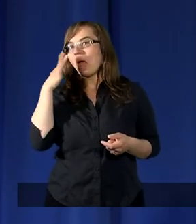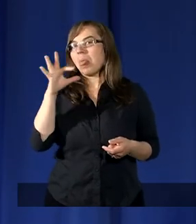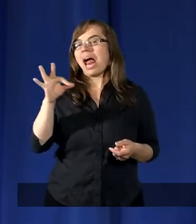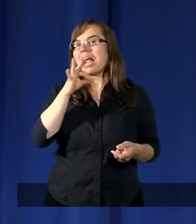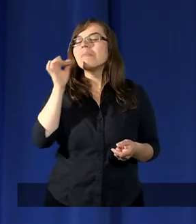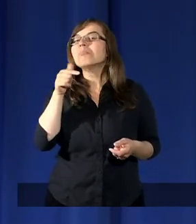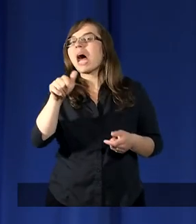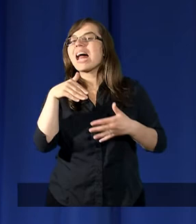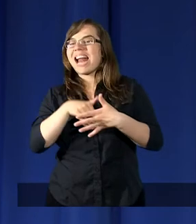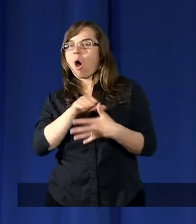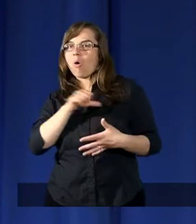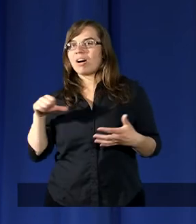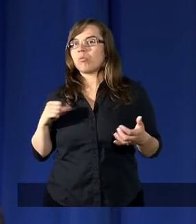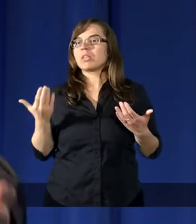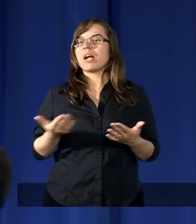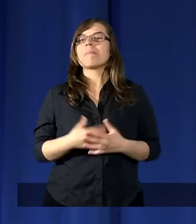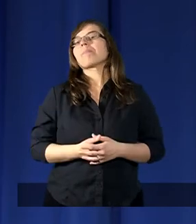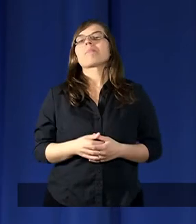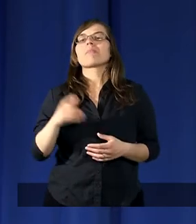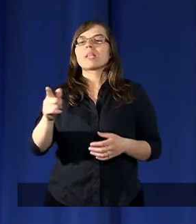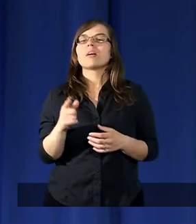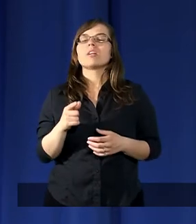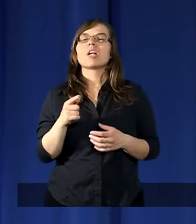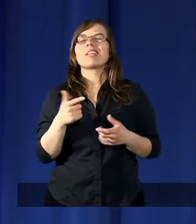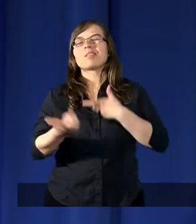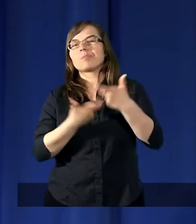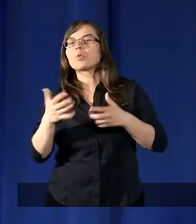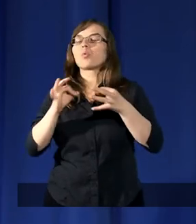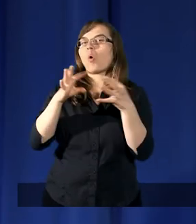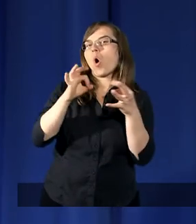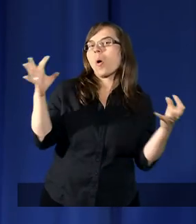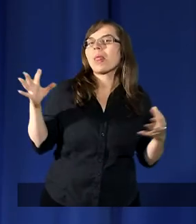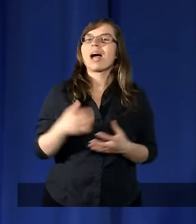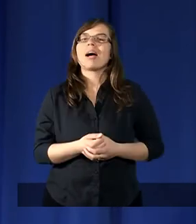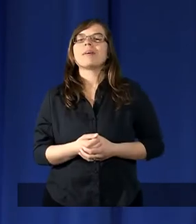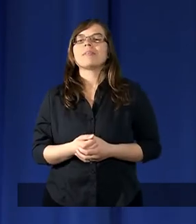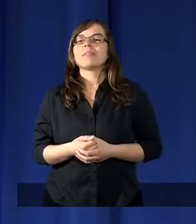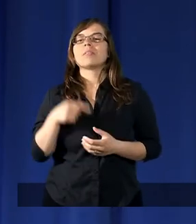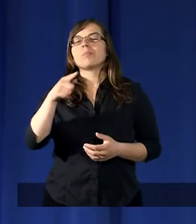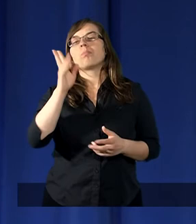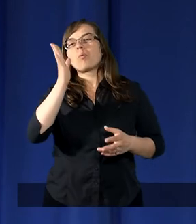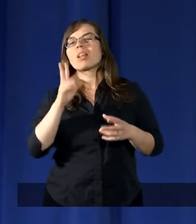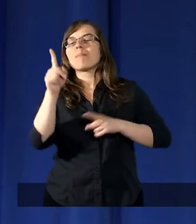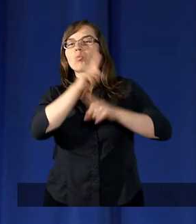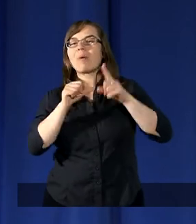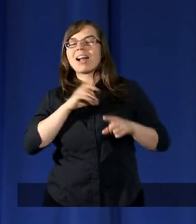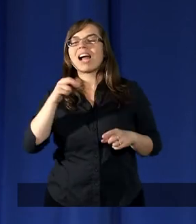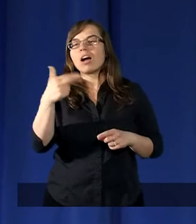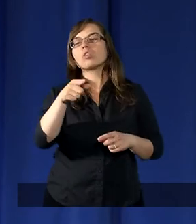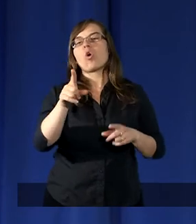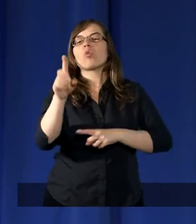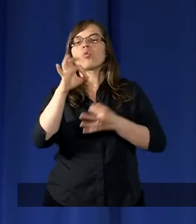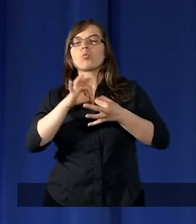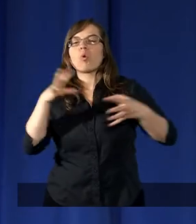się zachował. Nas znosili złota i Aron się potem tłumaczył i to całe